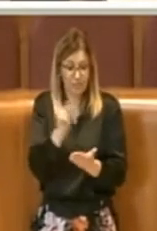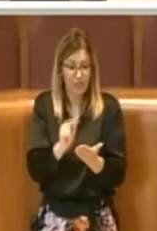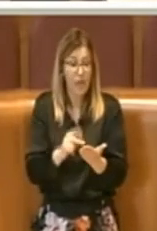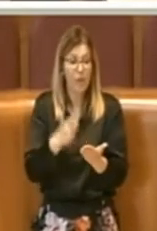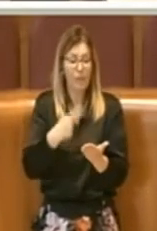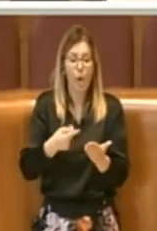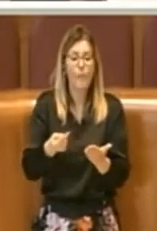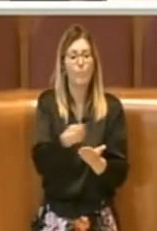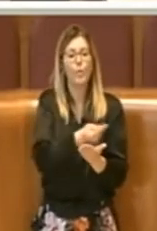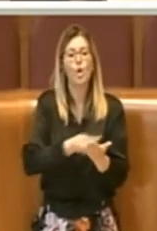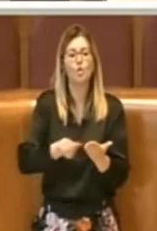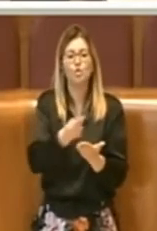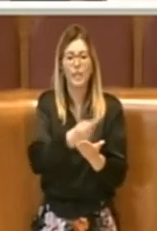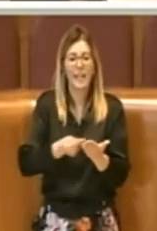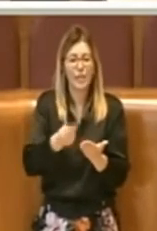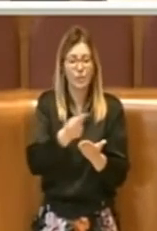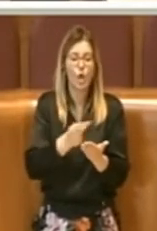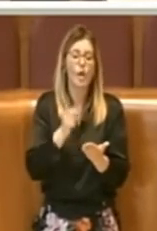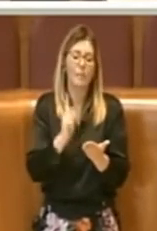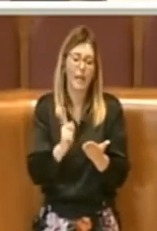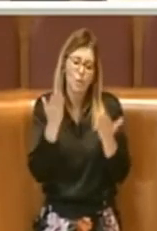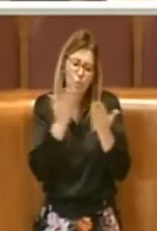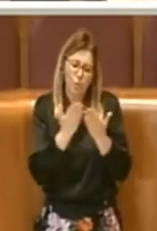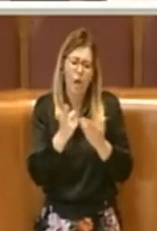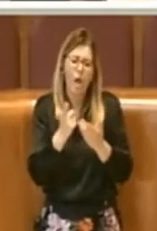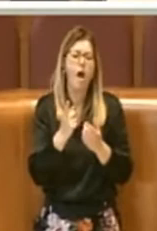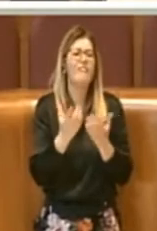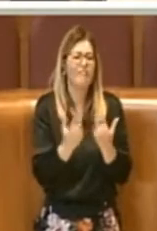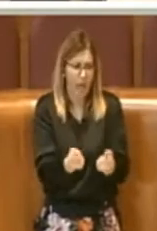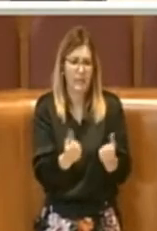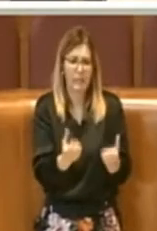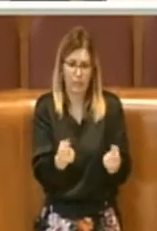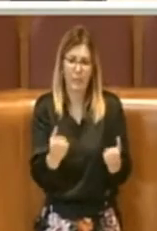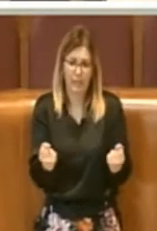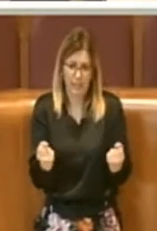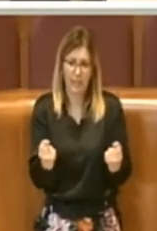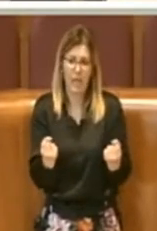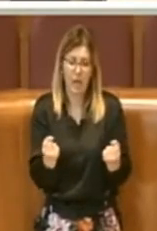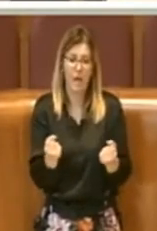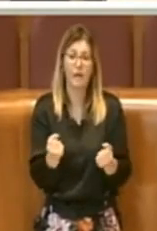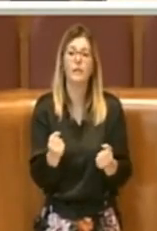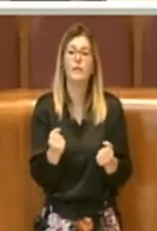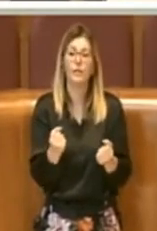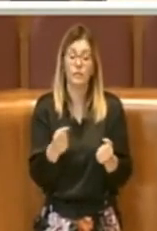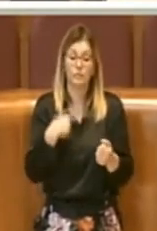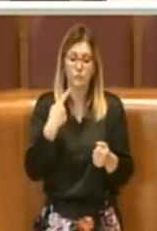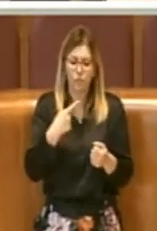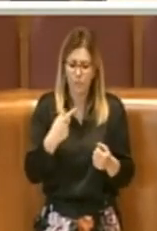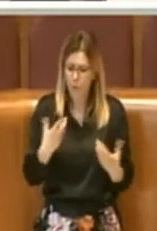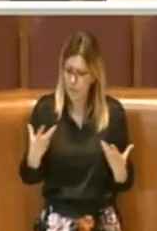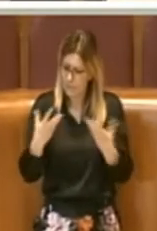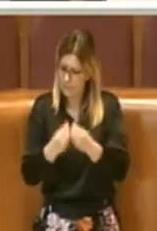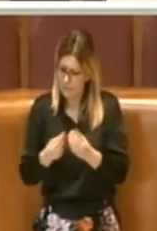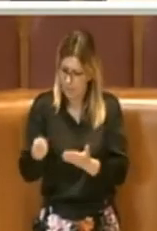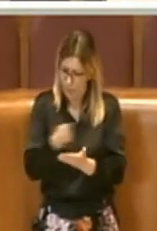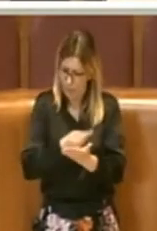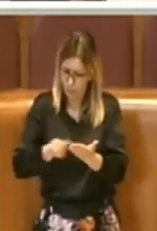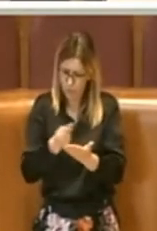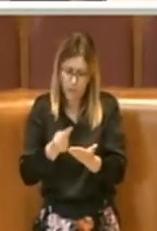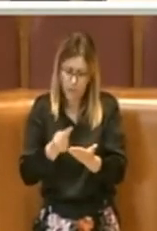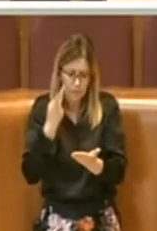progettazione, su uno studio di fattibilità che poi una volta approfondito con la progettazione di